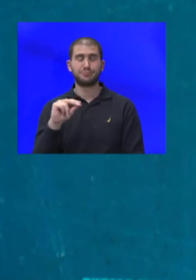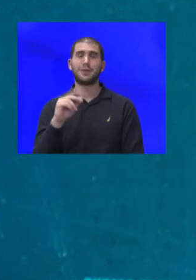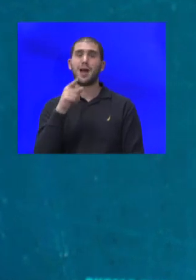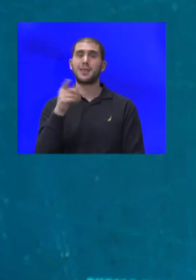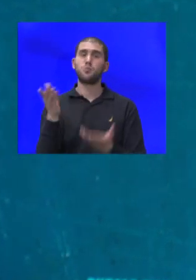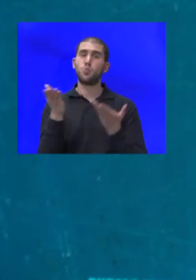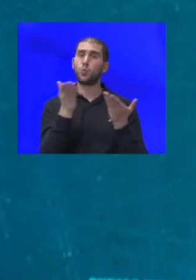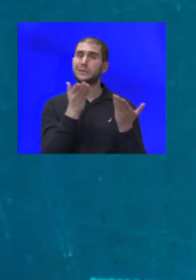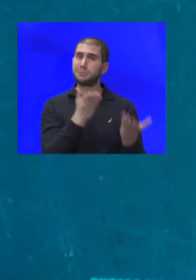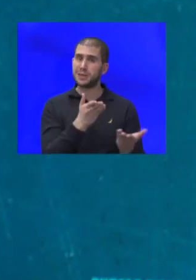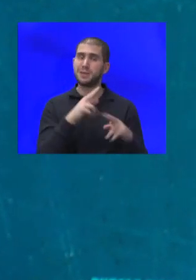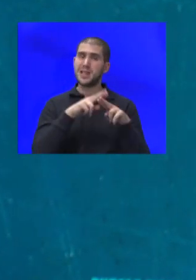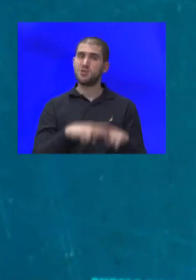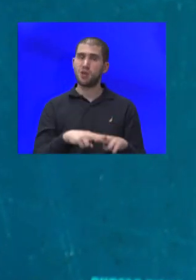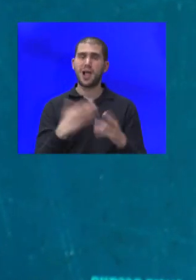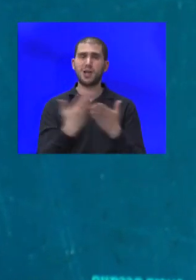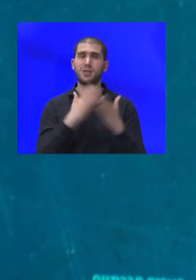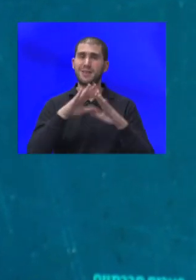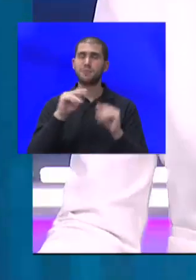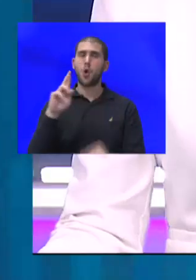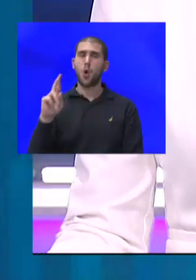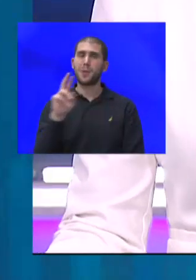להישאר לחדשות הערב עם רומי נוי מרק. ערב טוב רומי.